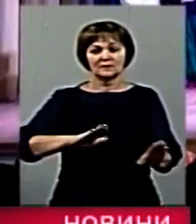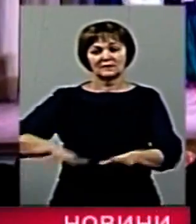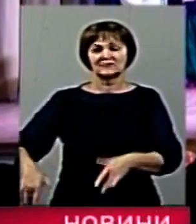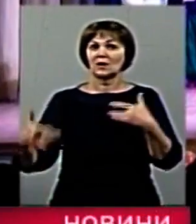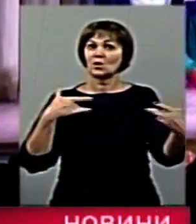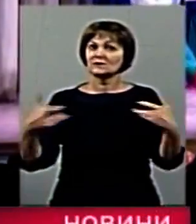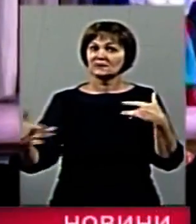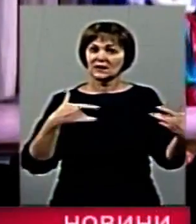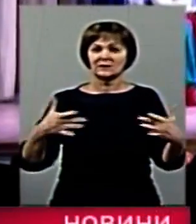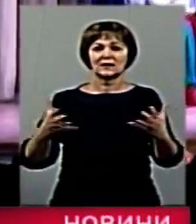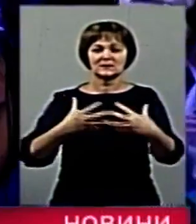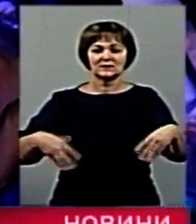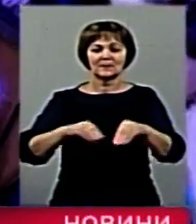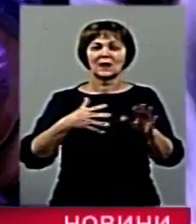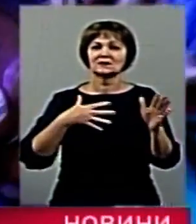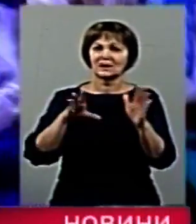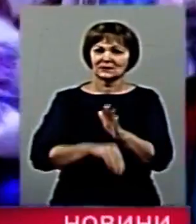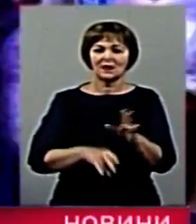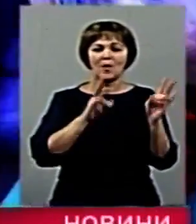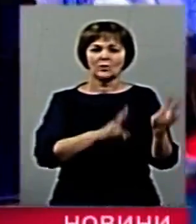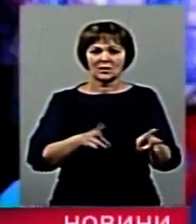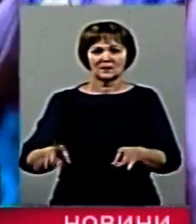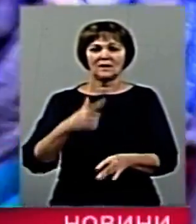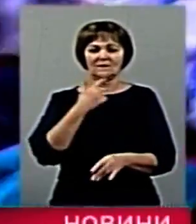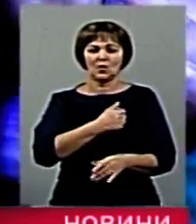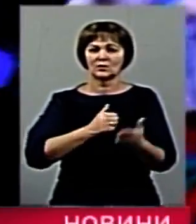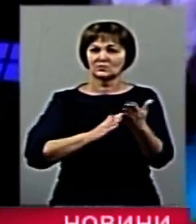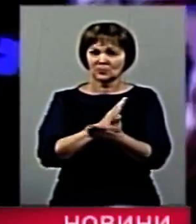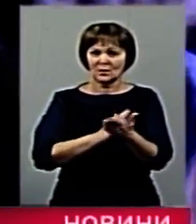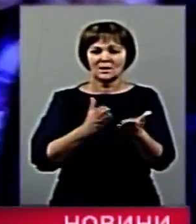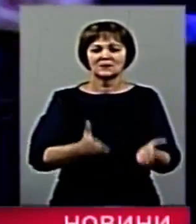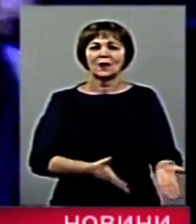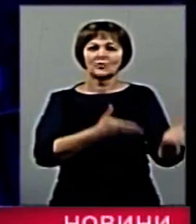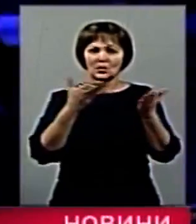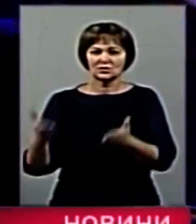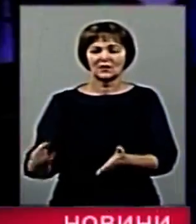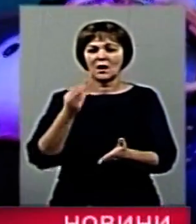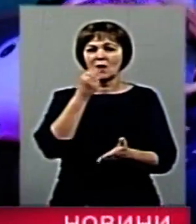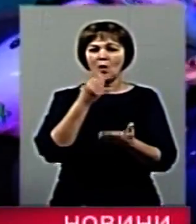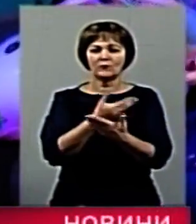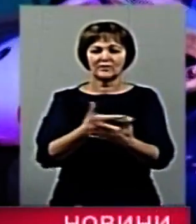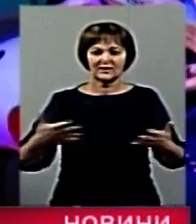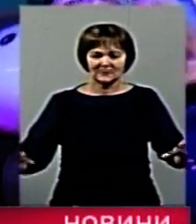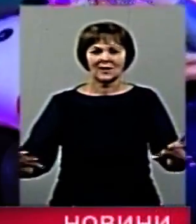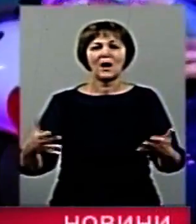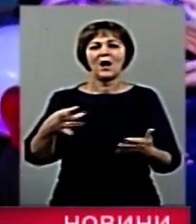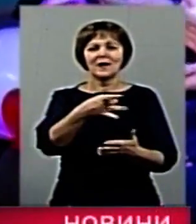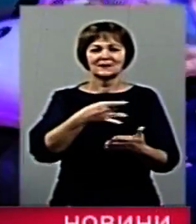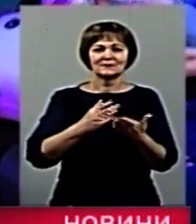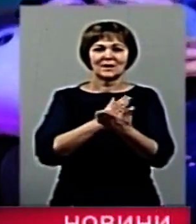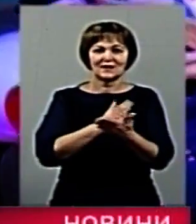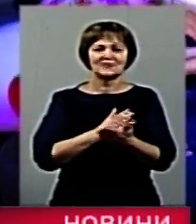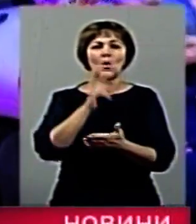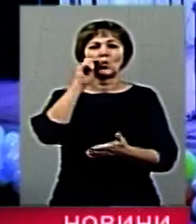концерту родини загиблих та поранених військовослужбовців області запросили на обід та вручили подарунки від обласної адміністрації та українських і